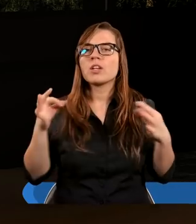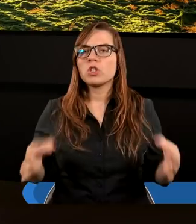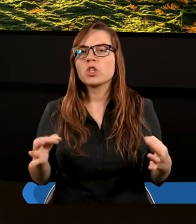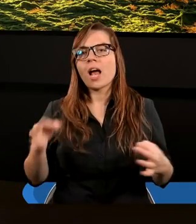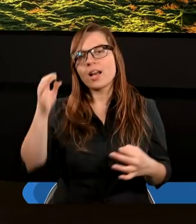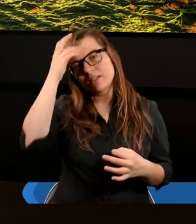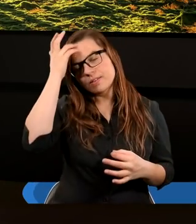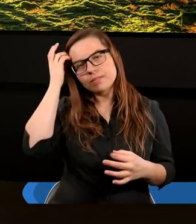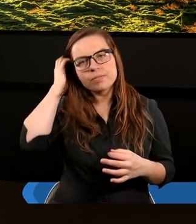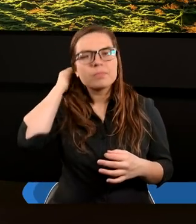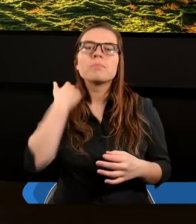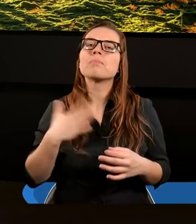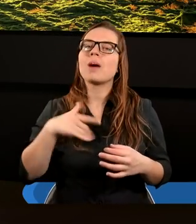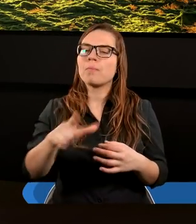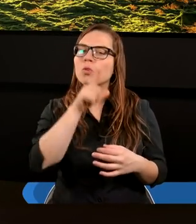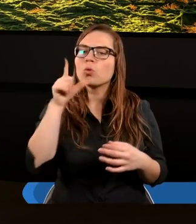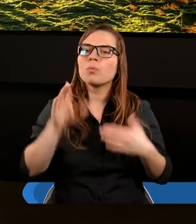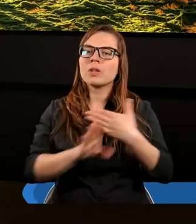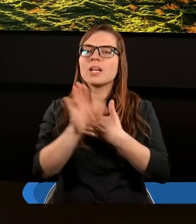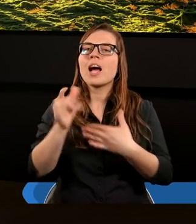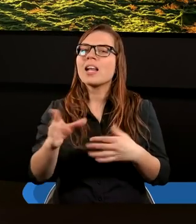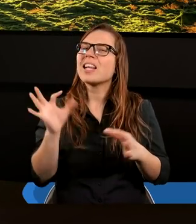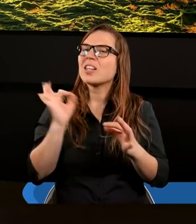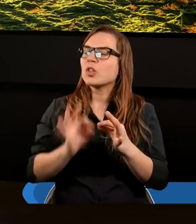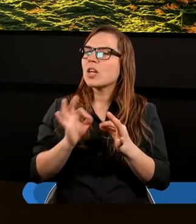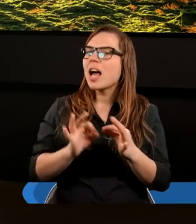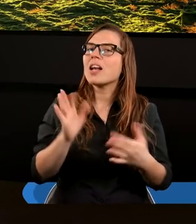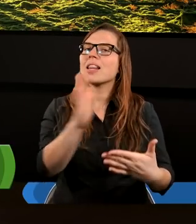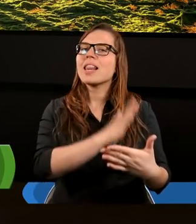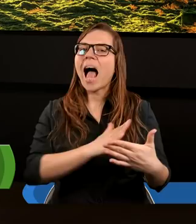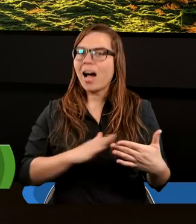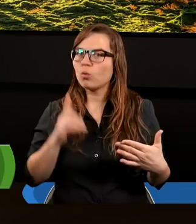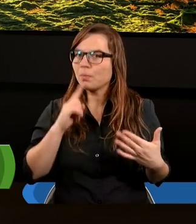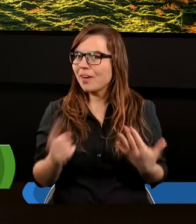Mamy tutaj lud przedstawiony jako ten szczególny naród.